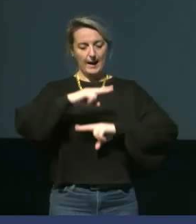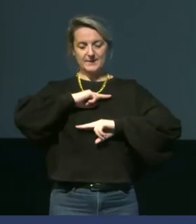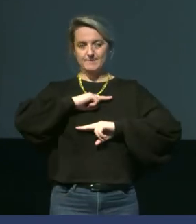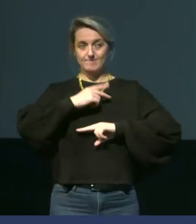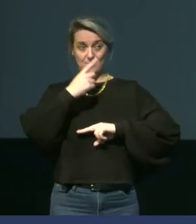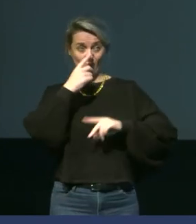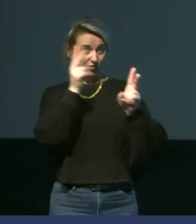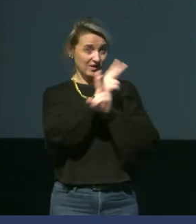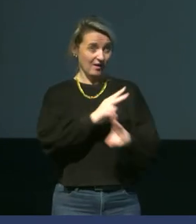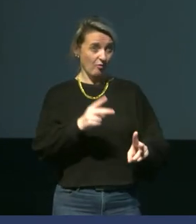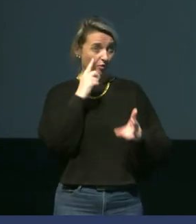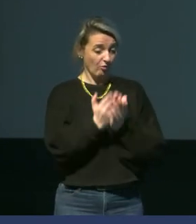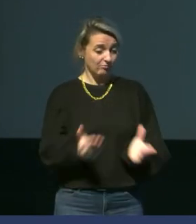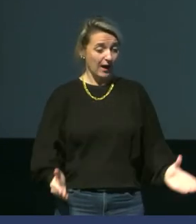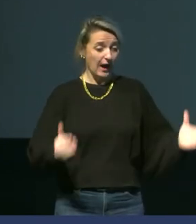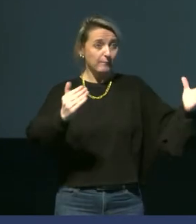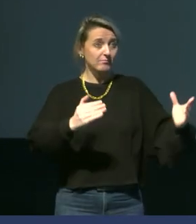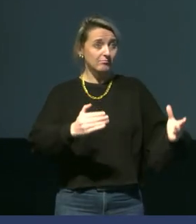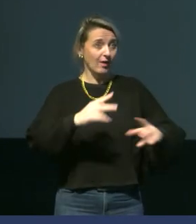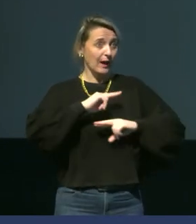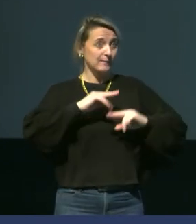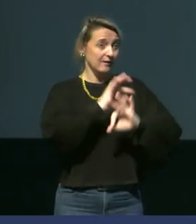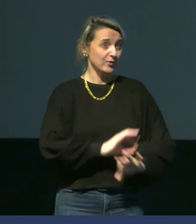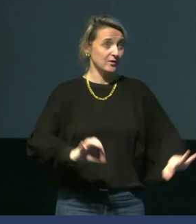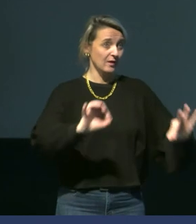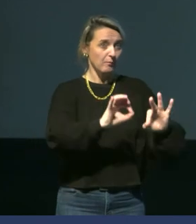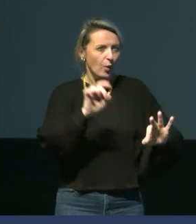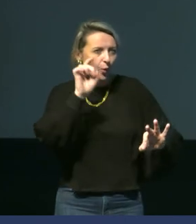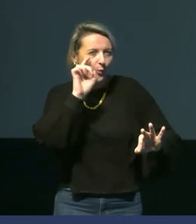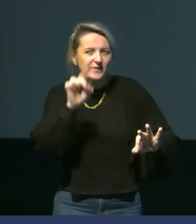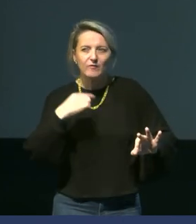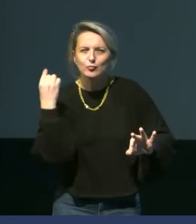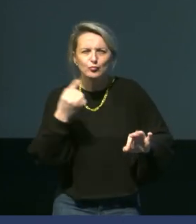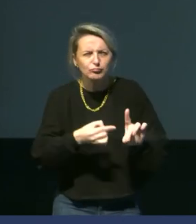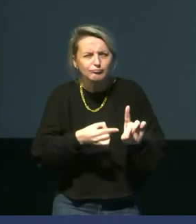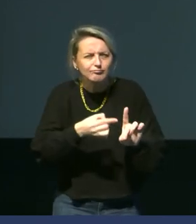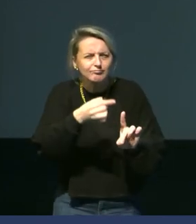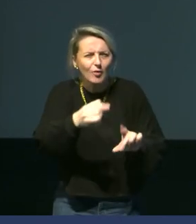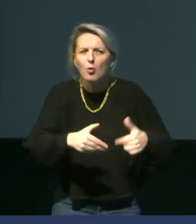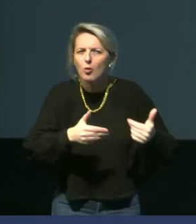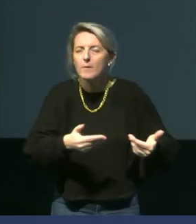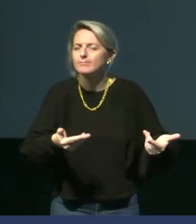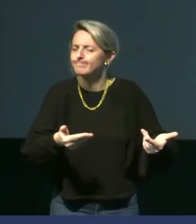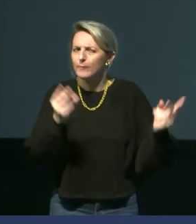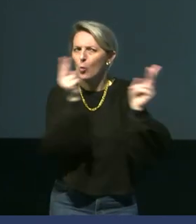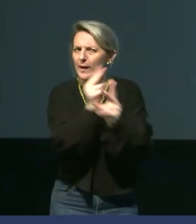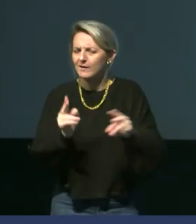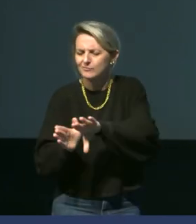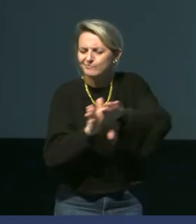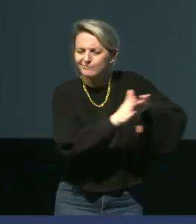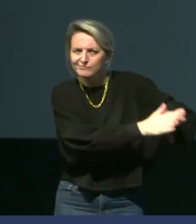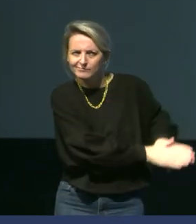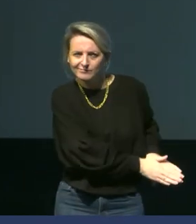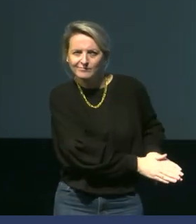observé que dans notre piscine, on n'avait pas ce genre de comportement. On observait toujours une réaugmentation des températures et on a de nouvelles